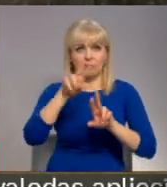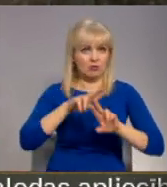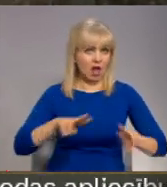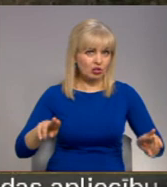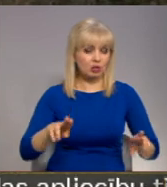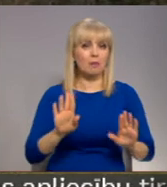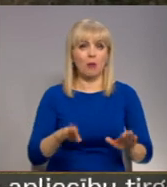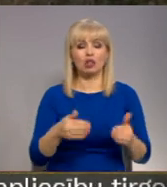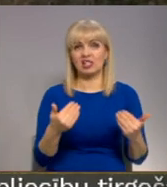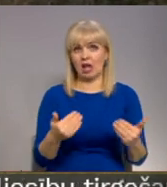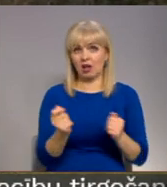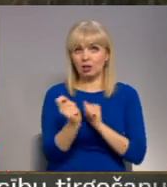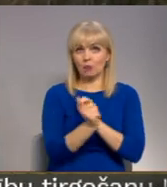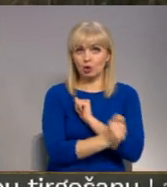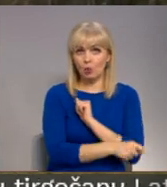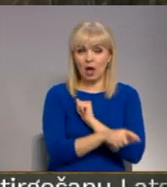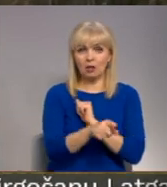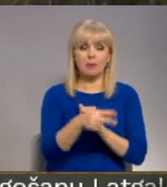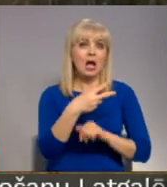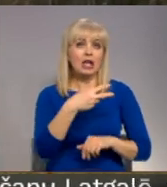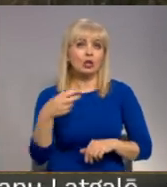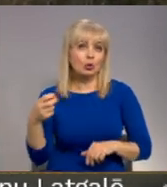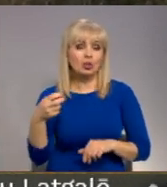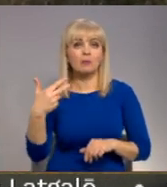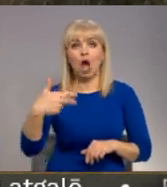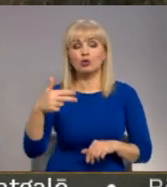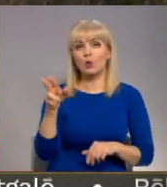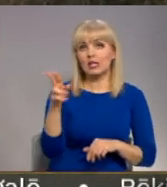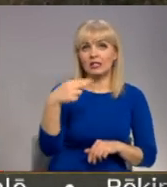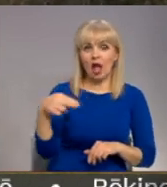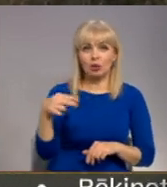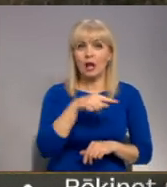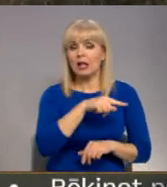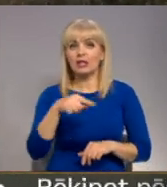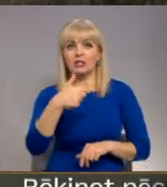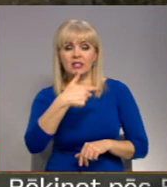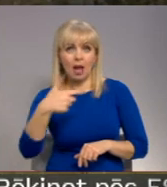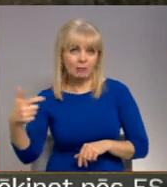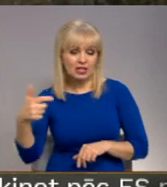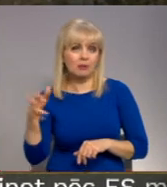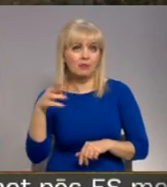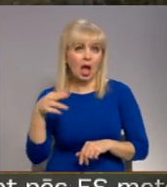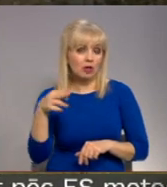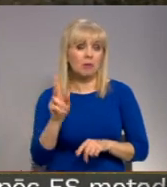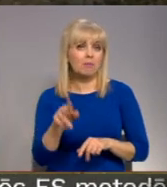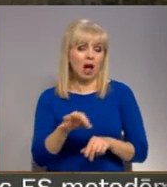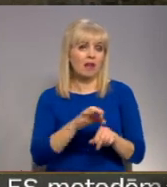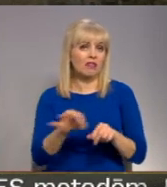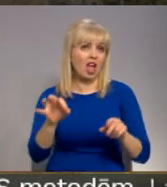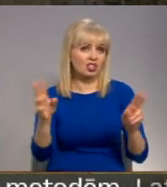tagadējiem sodiem. Jo sāksim ar to, ka 280 eiro līdz 700 par redzināšanu, tas ir ļoti, ļoti daudz.